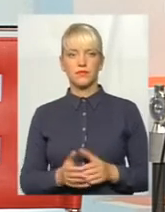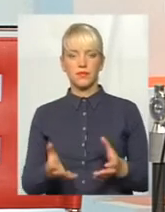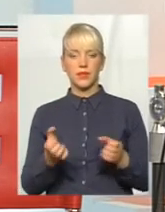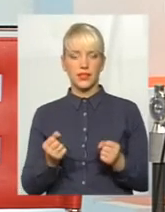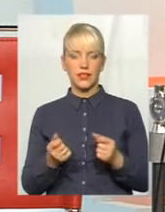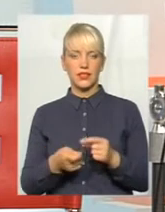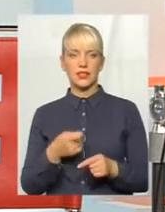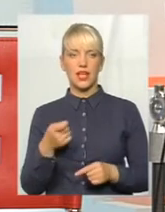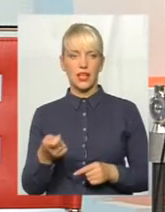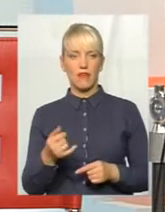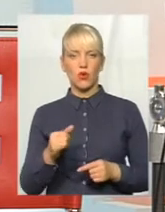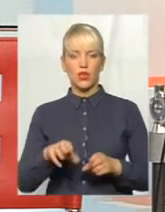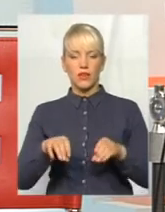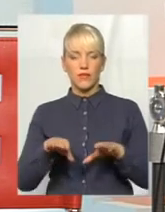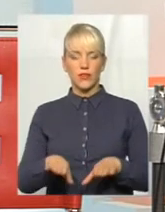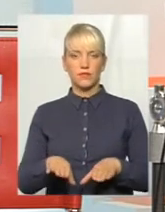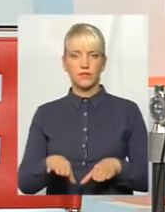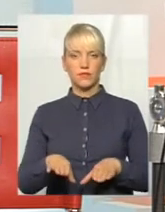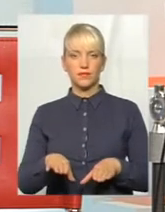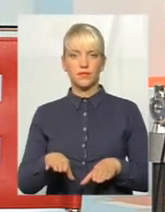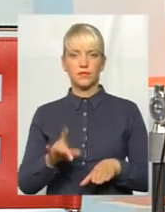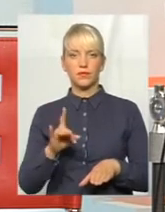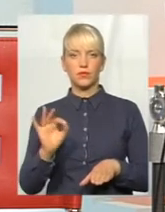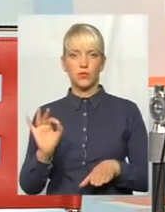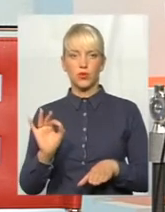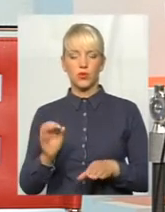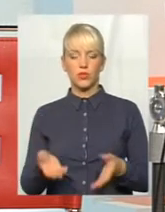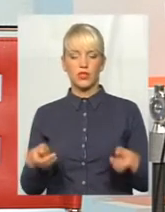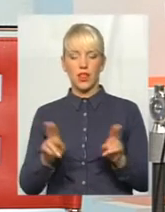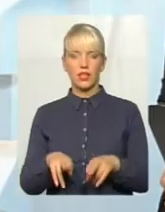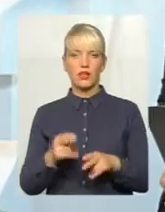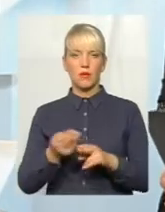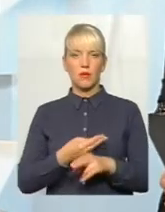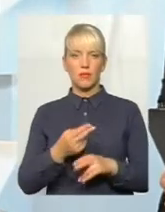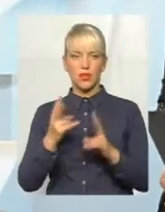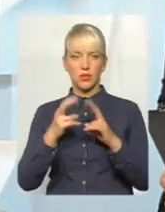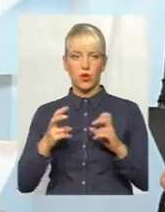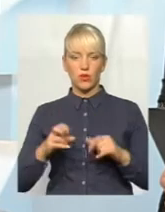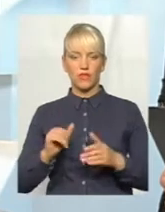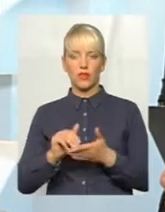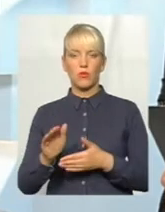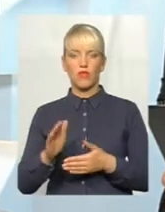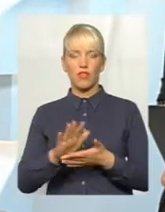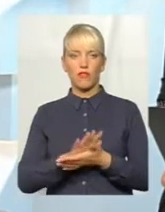винесла ухвалу про залишення без розгляду, відмовила в подальшій